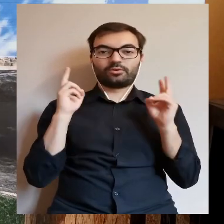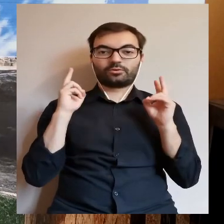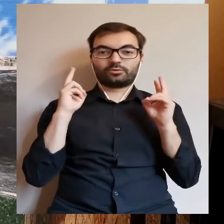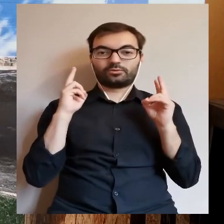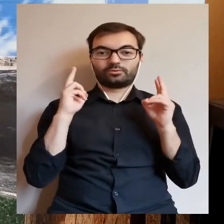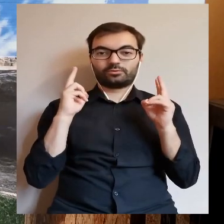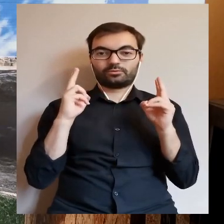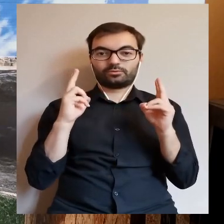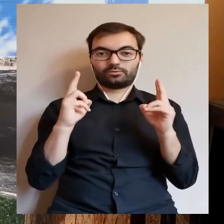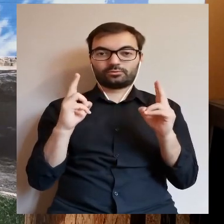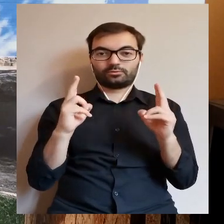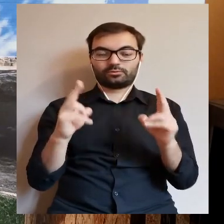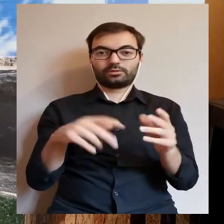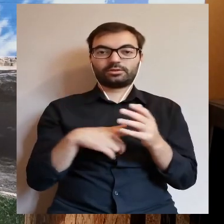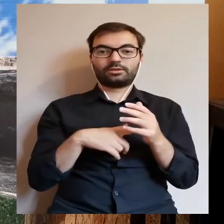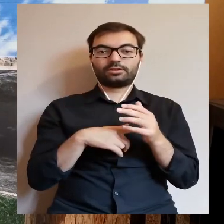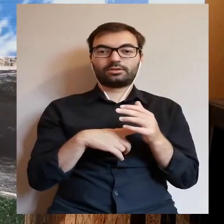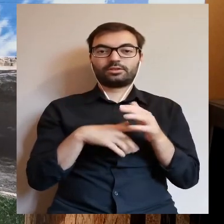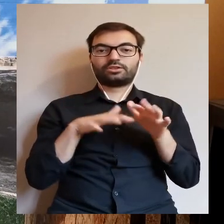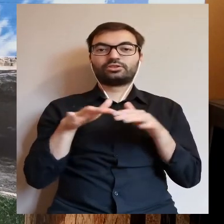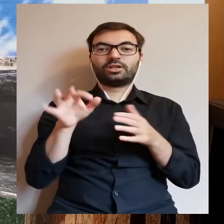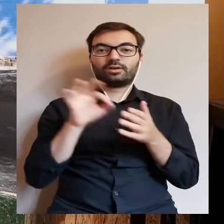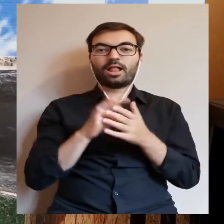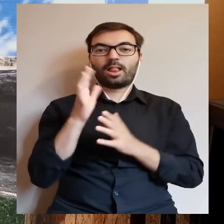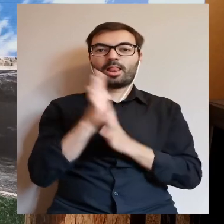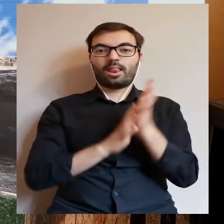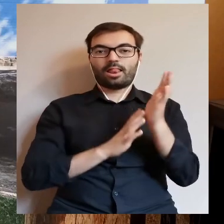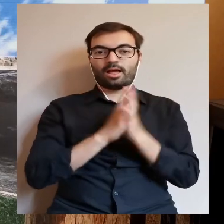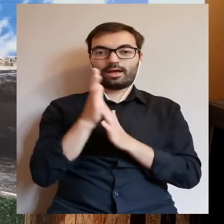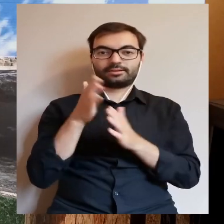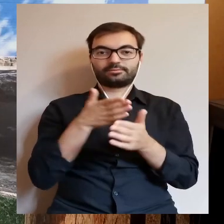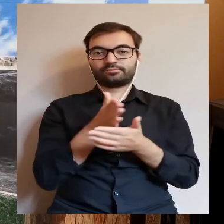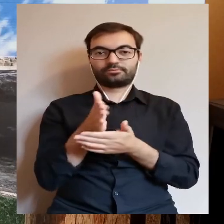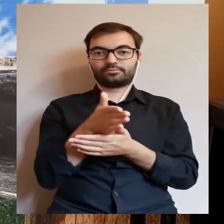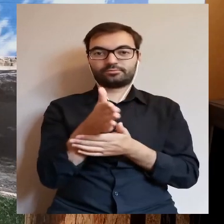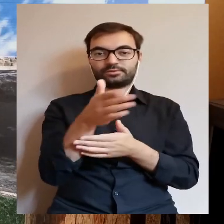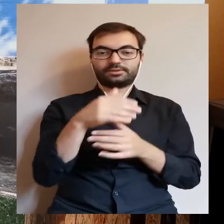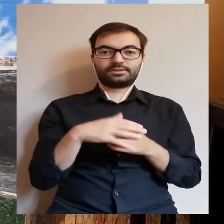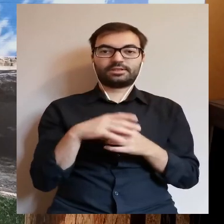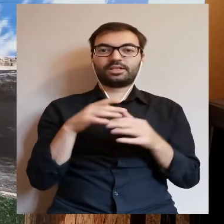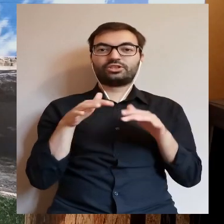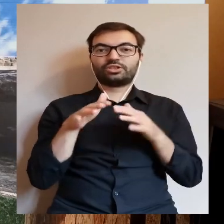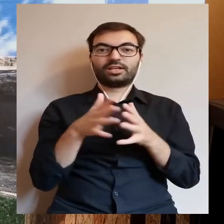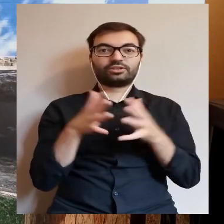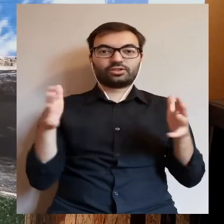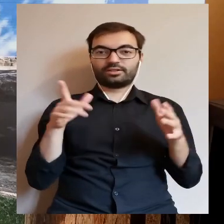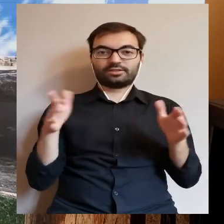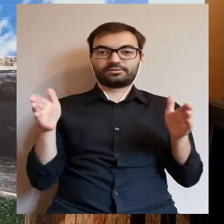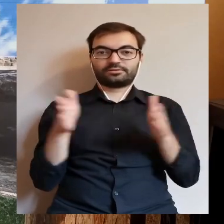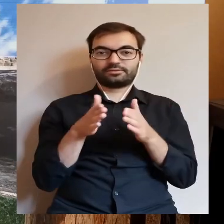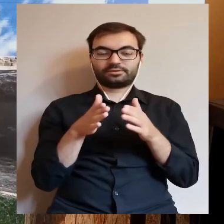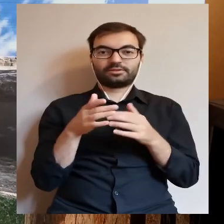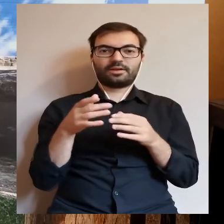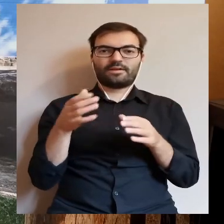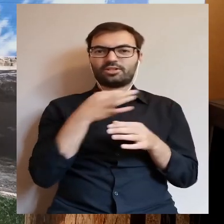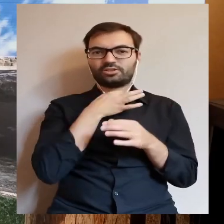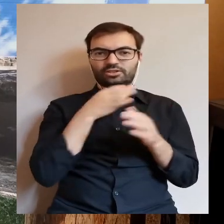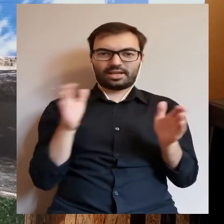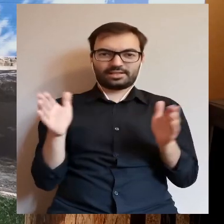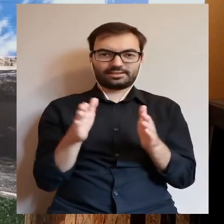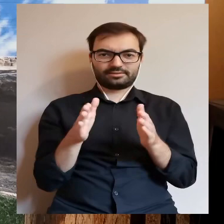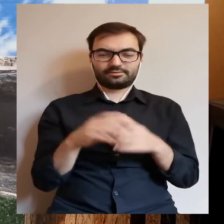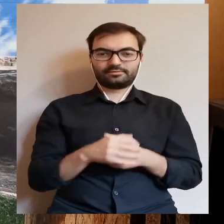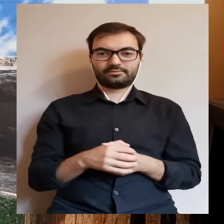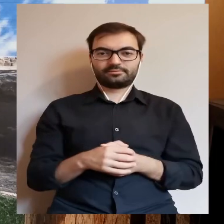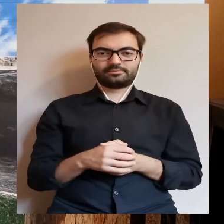korytarzami, bo to jest rzeka, która płynie przez las i rzeka nie jest szeroka. Ona jest właściwie